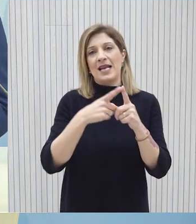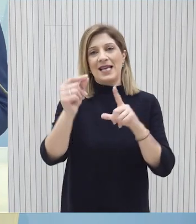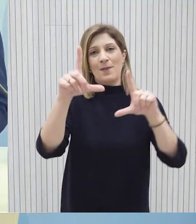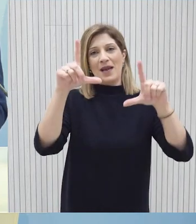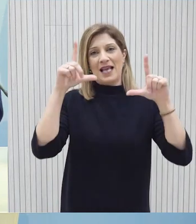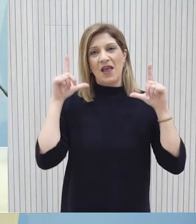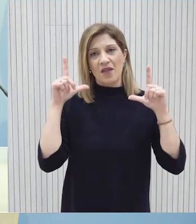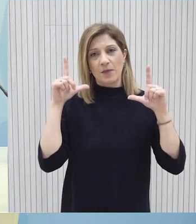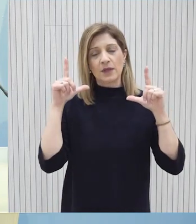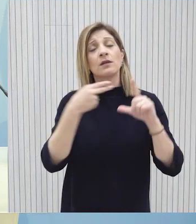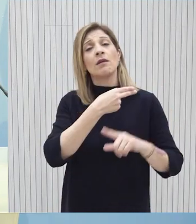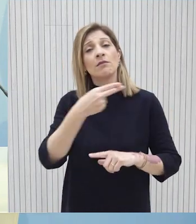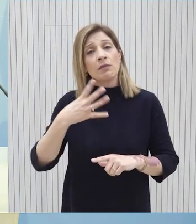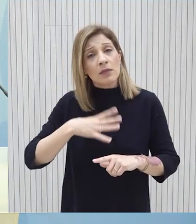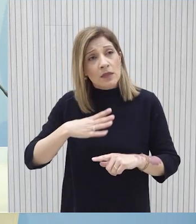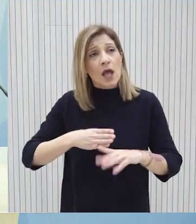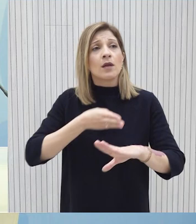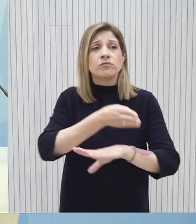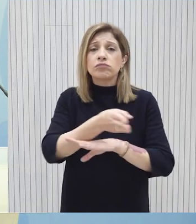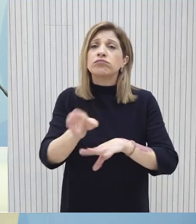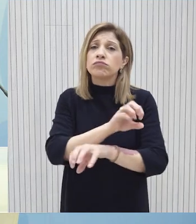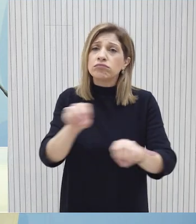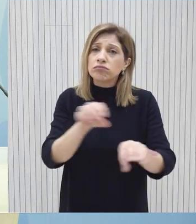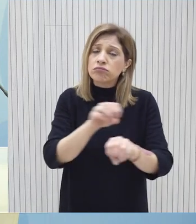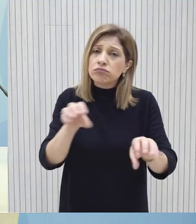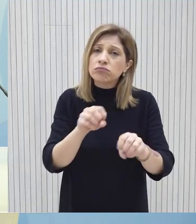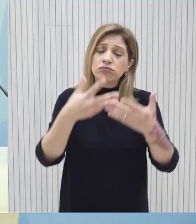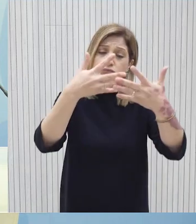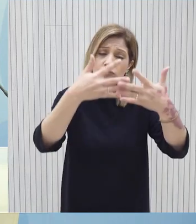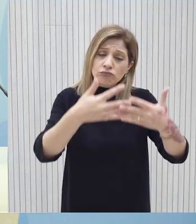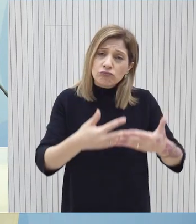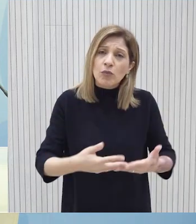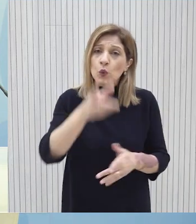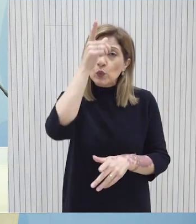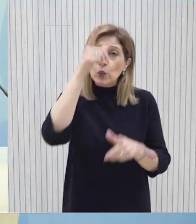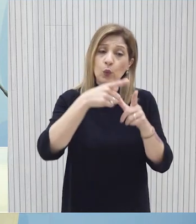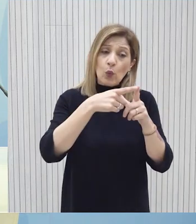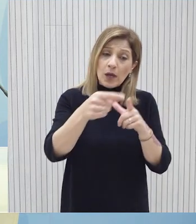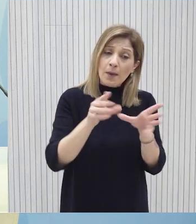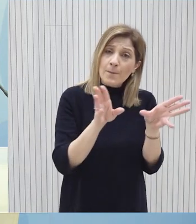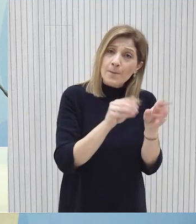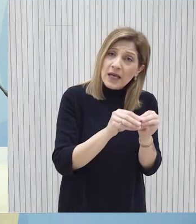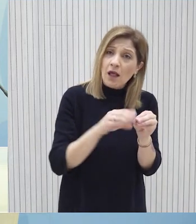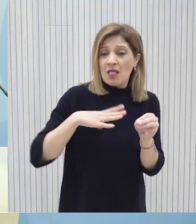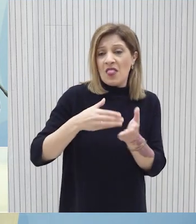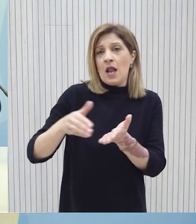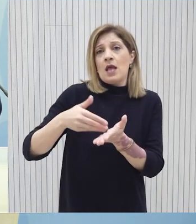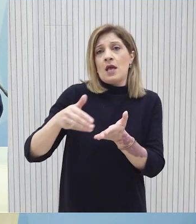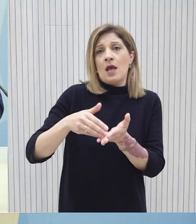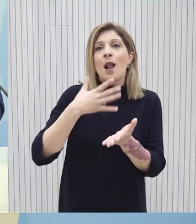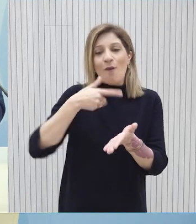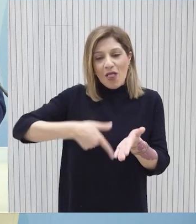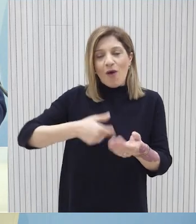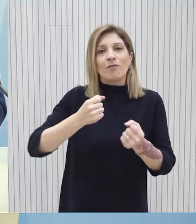Δημοκρατία για την πλήρη πρόσβαση χωρίς εξαιρέσεις ή διακρίσεις των τουρκοκύπριων συμπατριωτών μας που διαβιούν στις